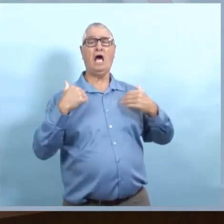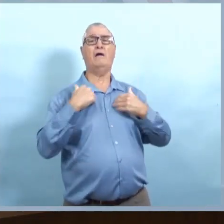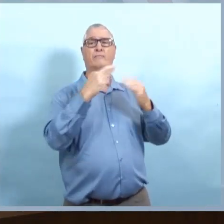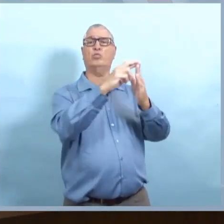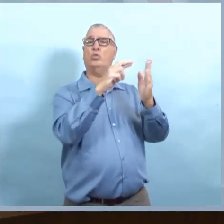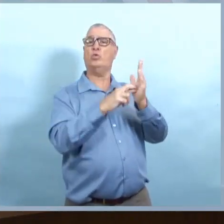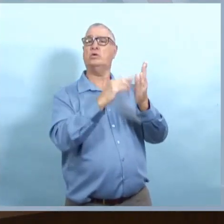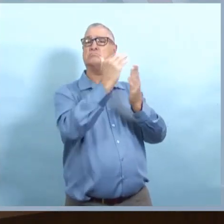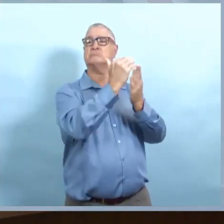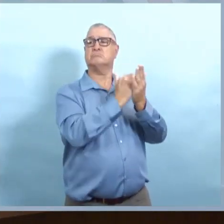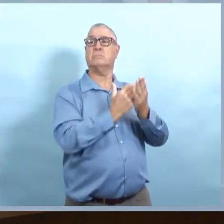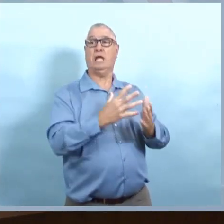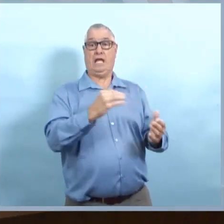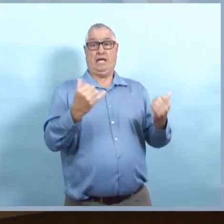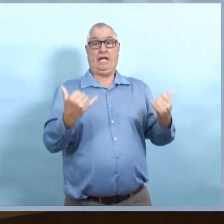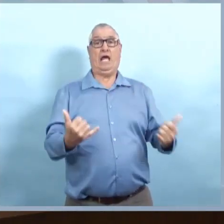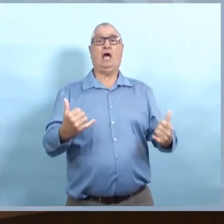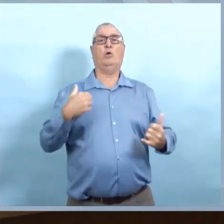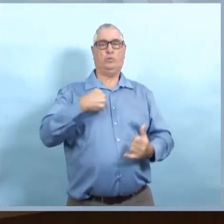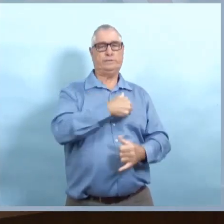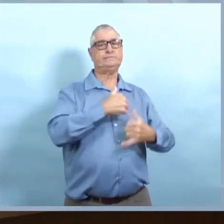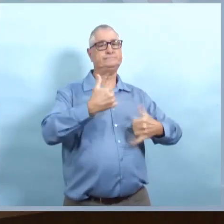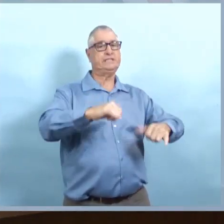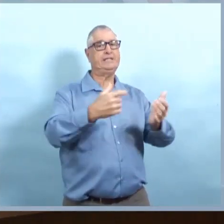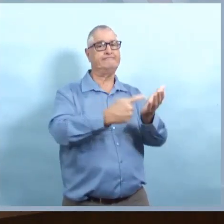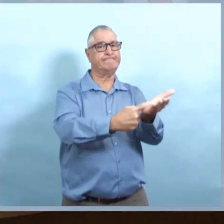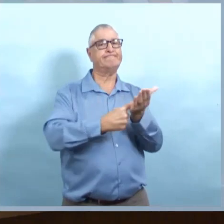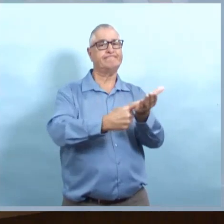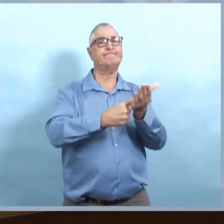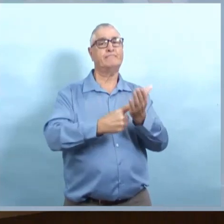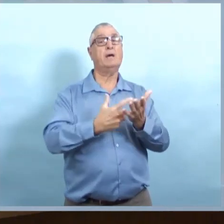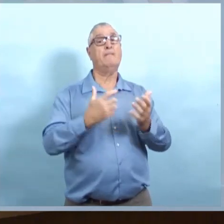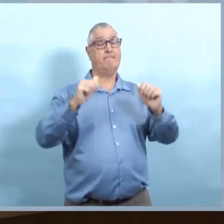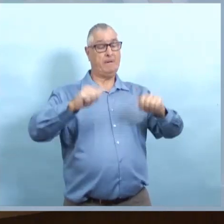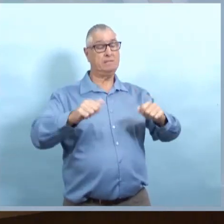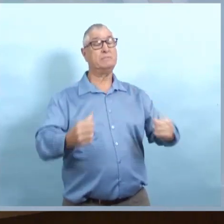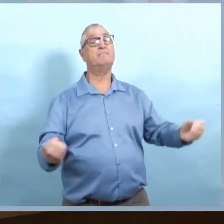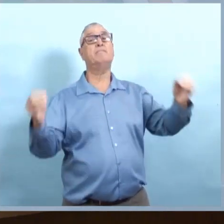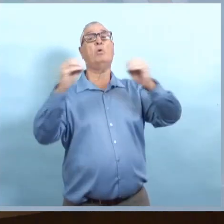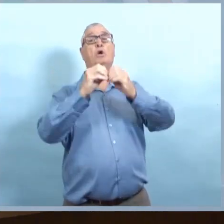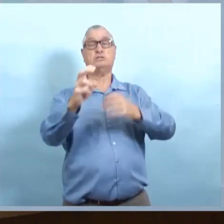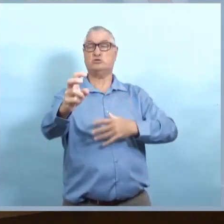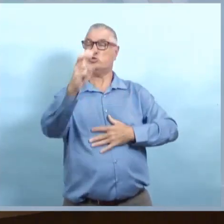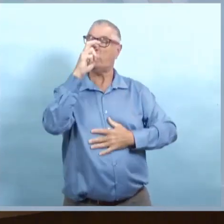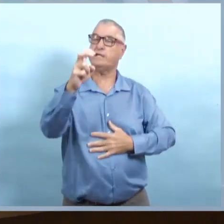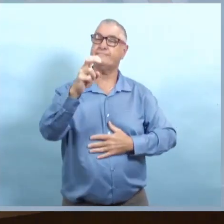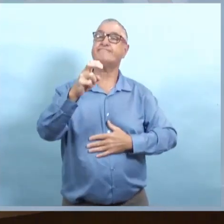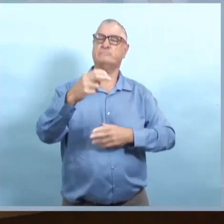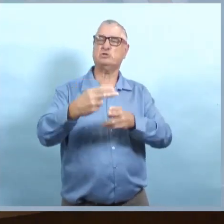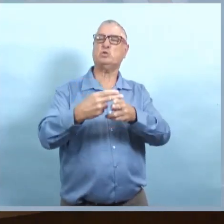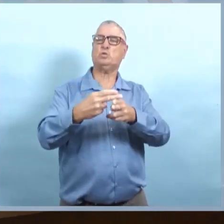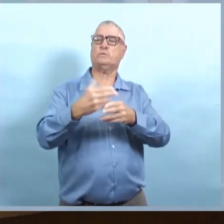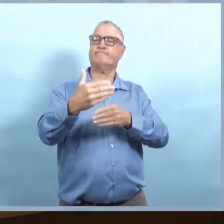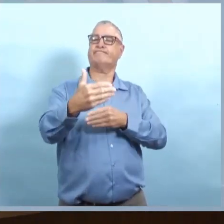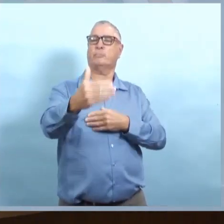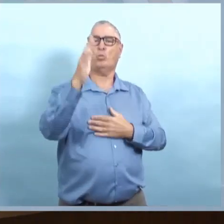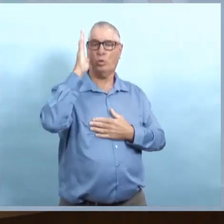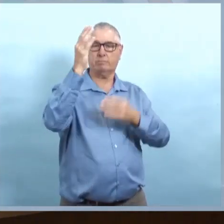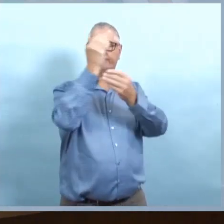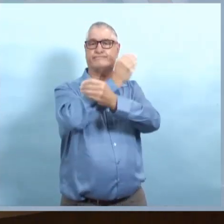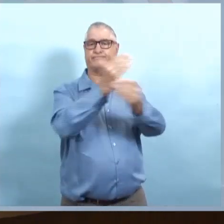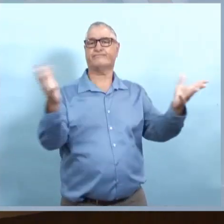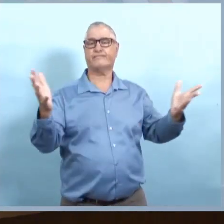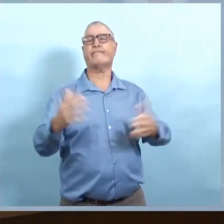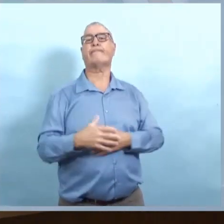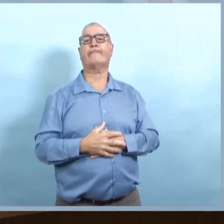rassemblements. Donc, nos interventions comprendront toujours la taille des groupes. Nous savons que c'est notre plus grand risque. Nous avons déjà des restrictions en place sur les bars et restaurants.